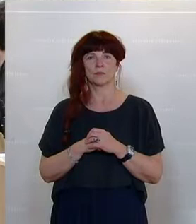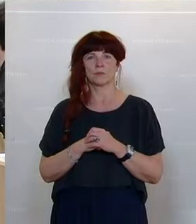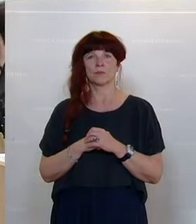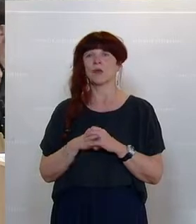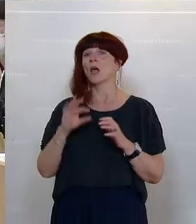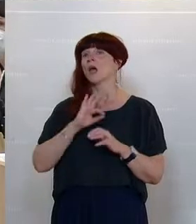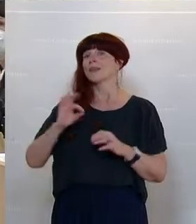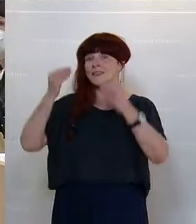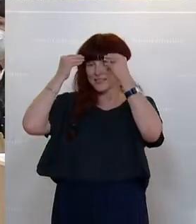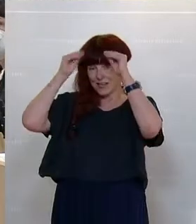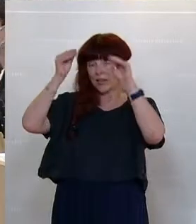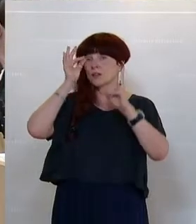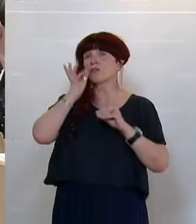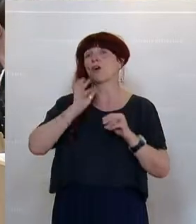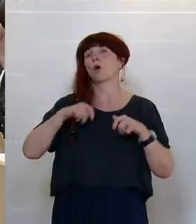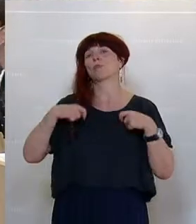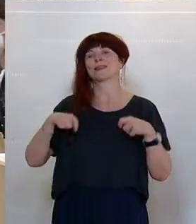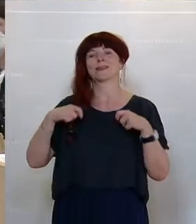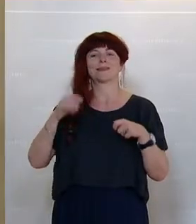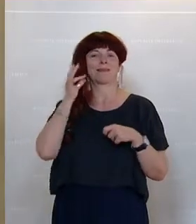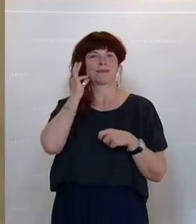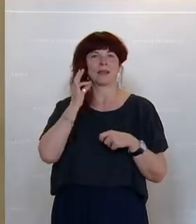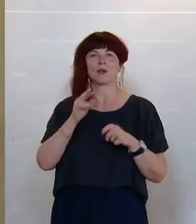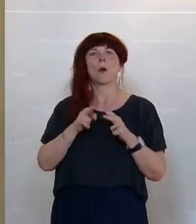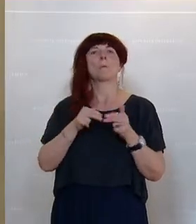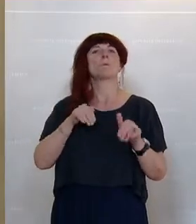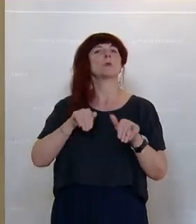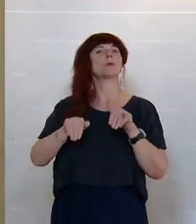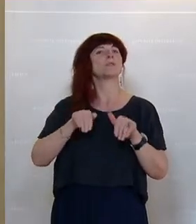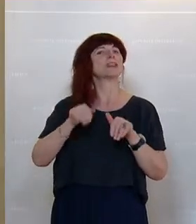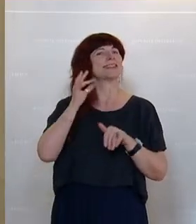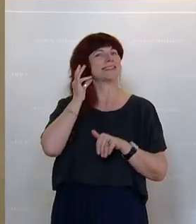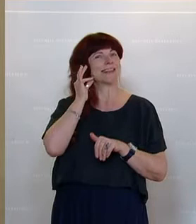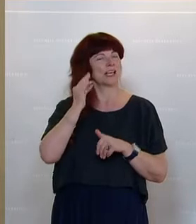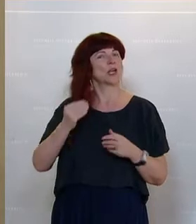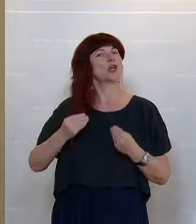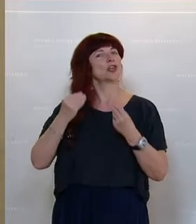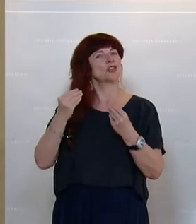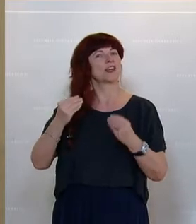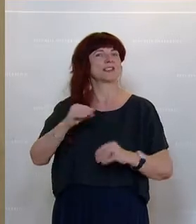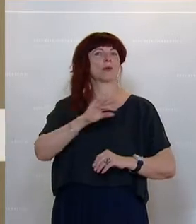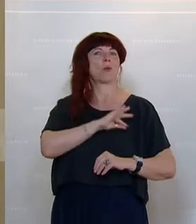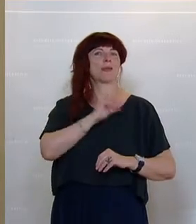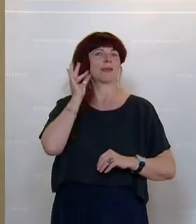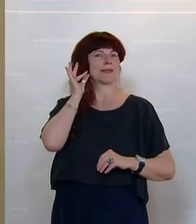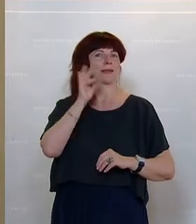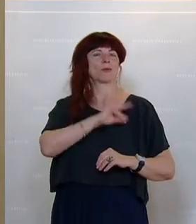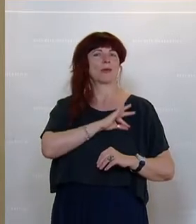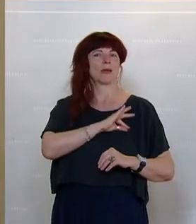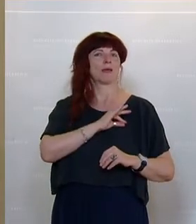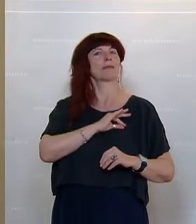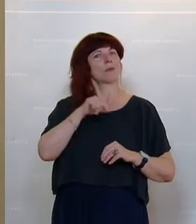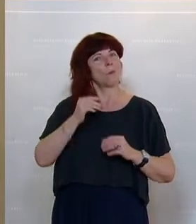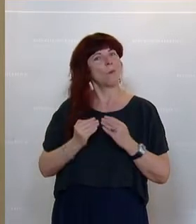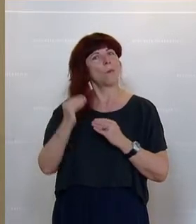Sehr geehrte Frau Präsidentin, Frau Bundesministerin, meine geschätzten Kolleginnen und Kollegen des Hohen Hauses, verehrte